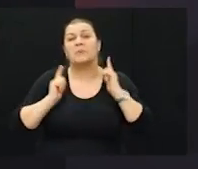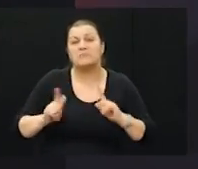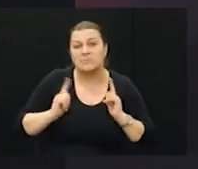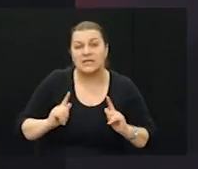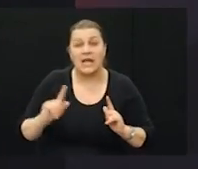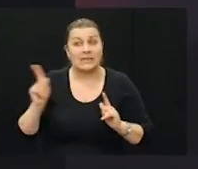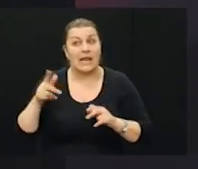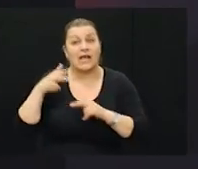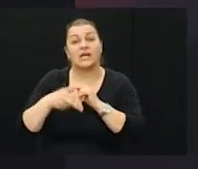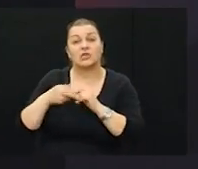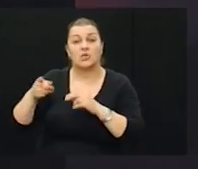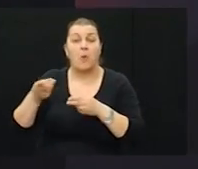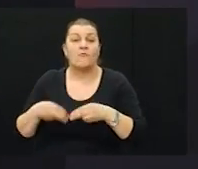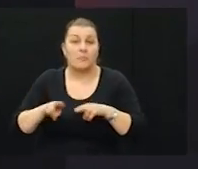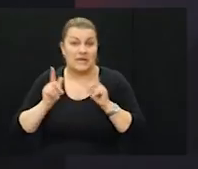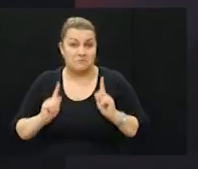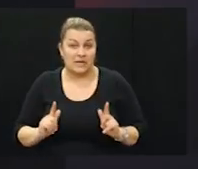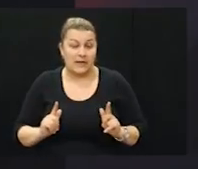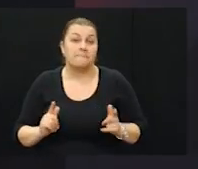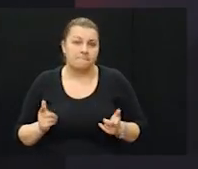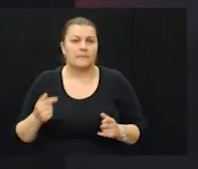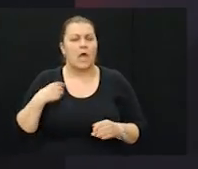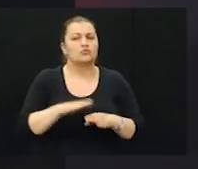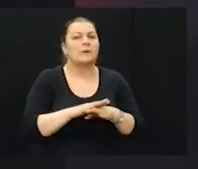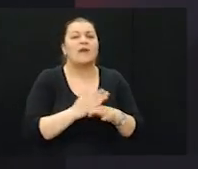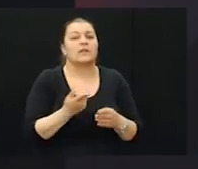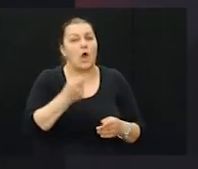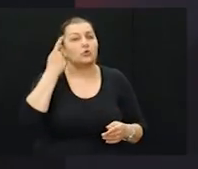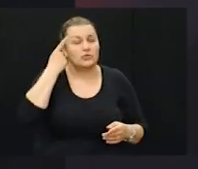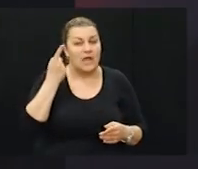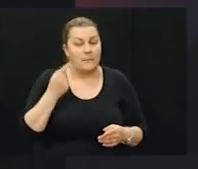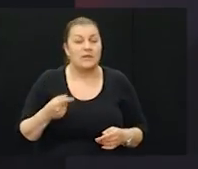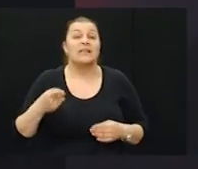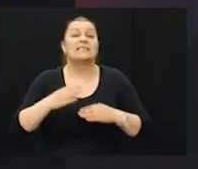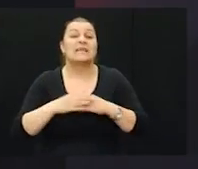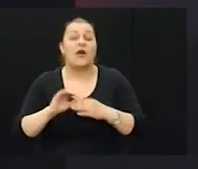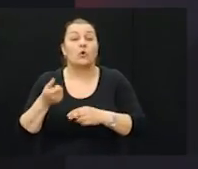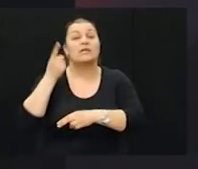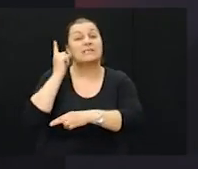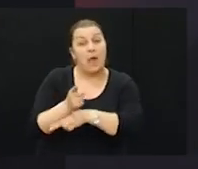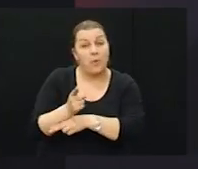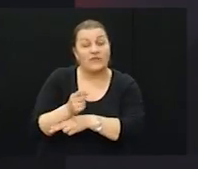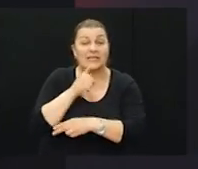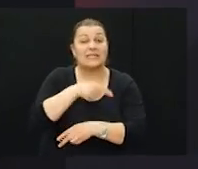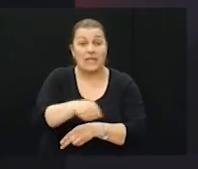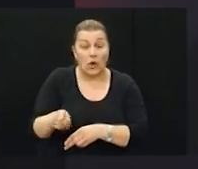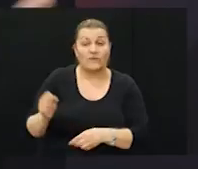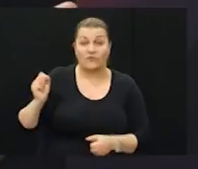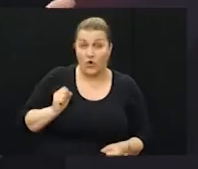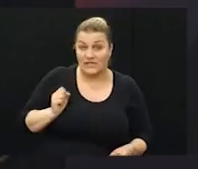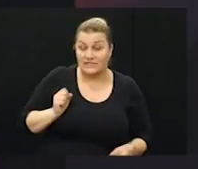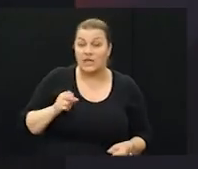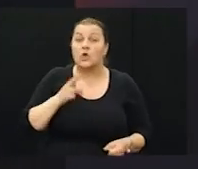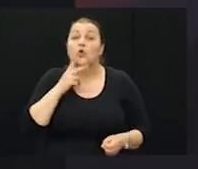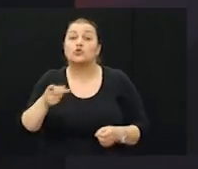krši taj dio dogovorenih primira, a ja ću to opravdati kako ja to znam. Zdravko je zapovjednik i zdravko i njegovi vojnici i svi